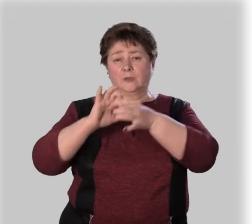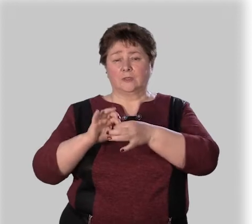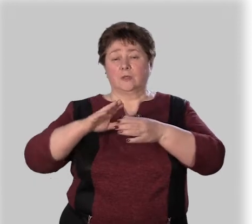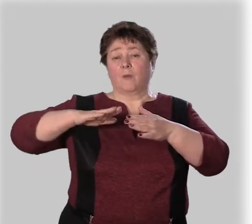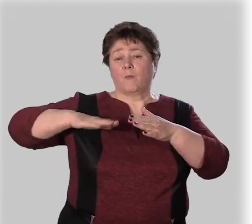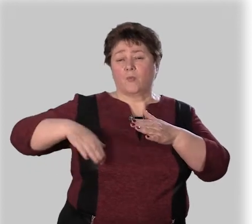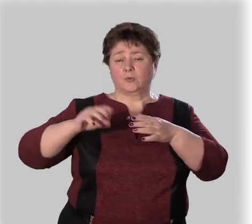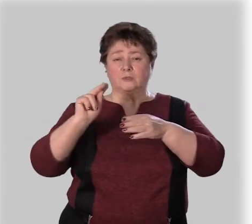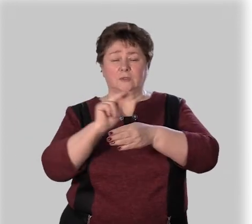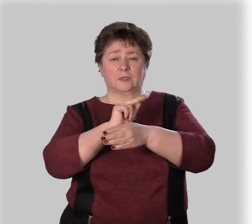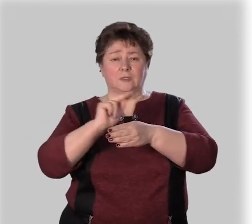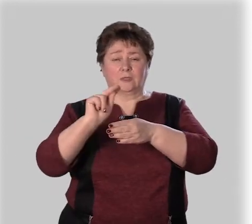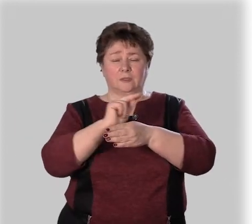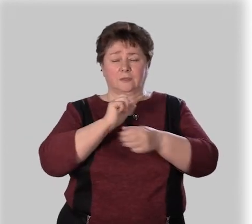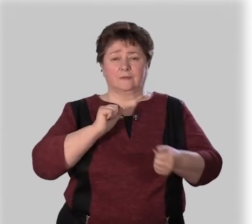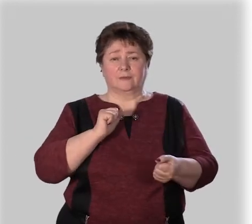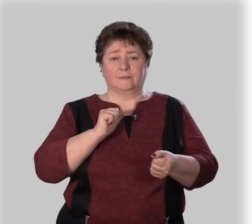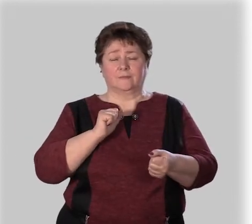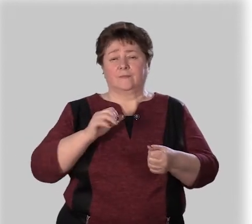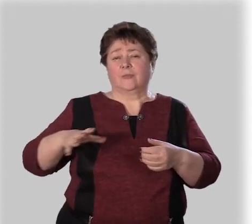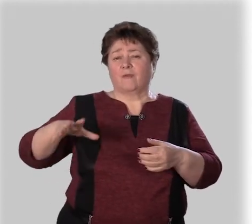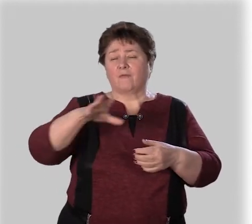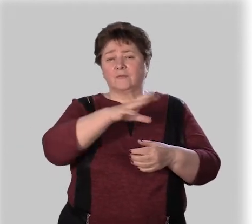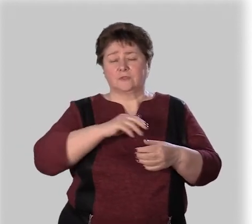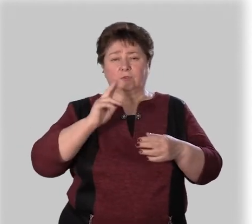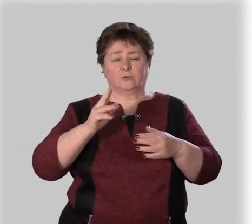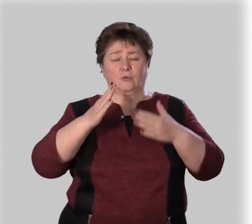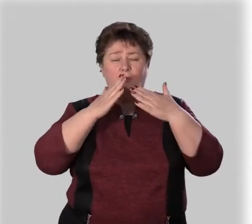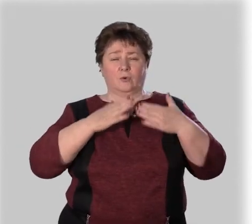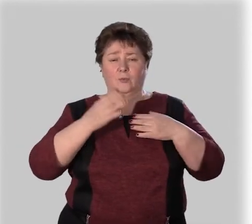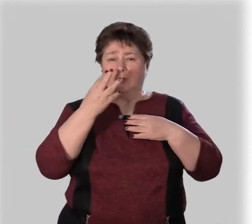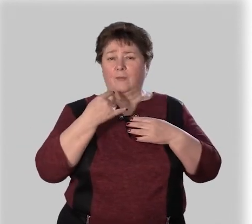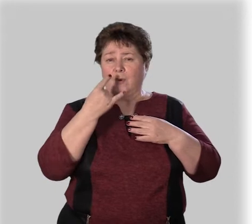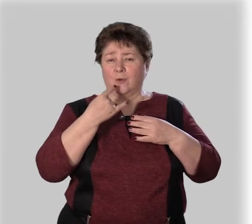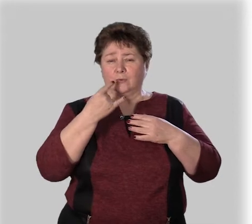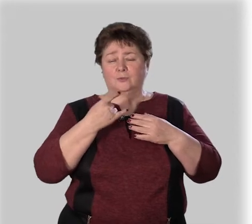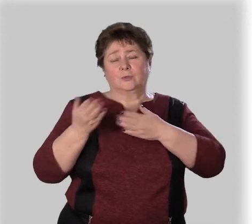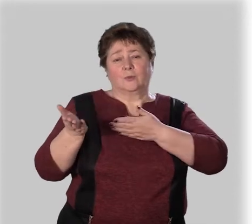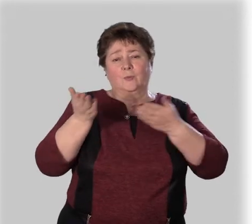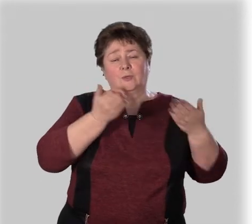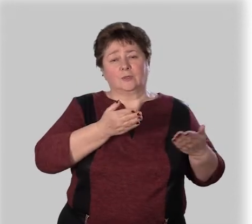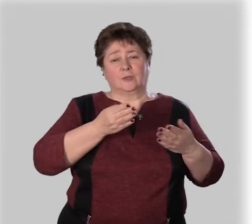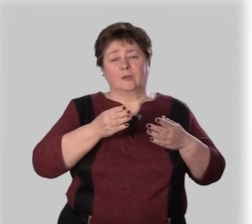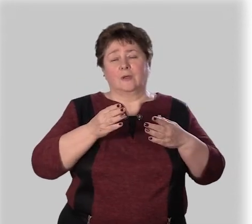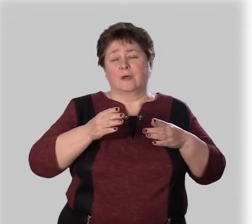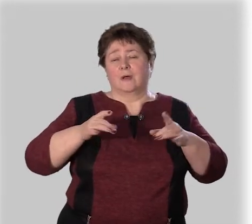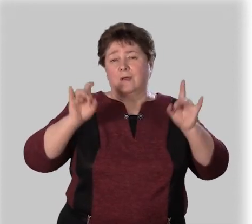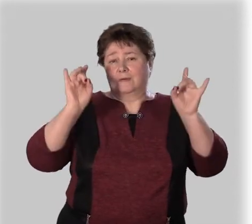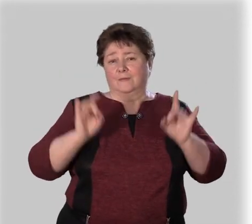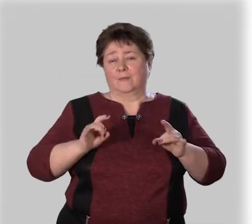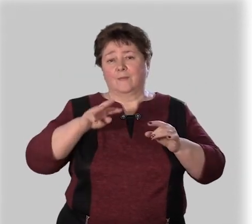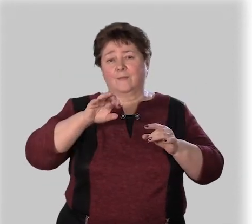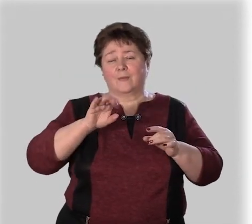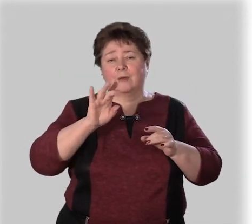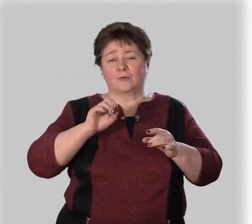Предложение после редактирования. Всех, кто любит мороженое, приглашаю в